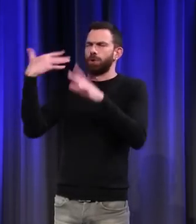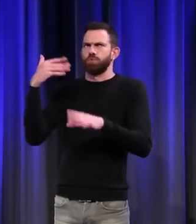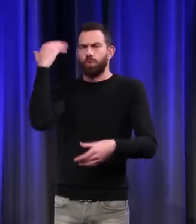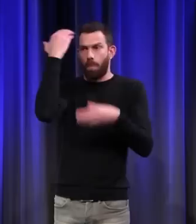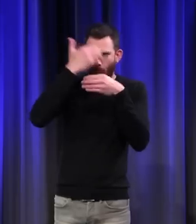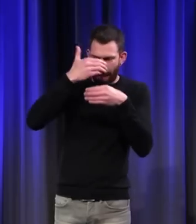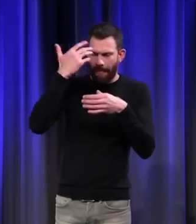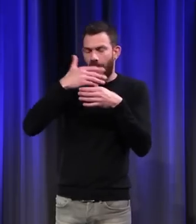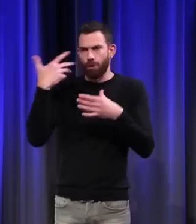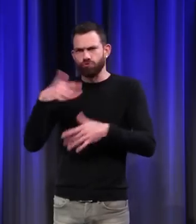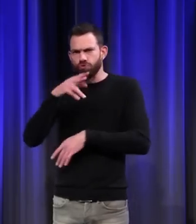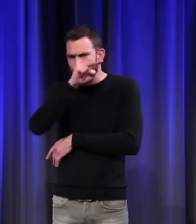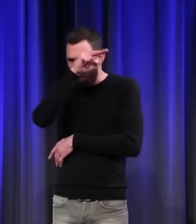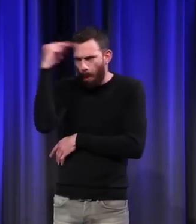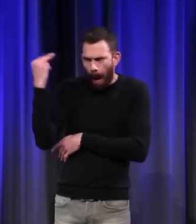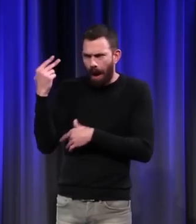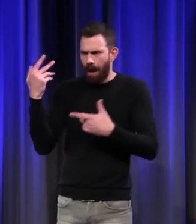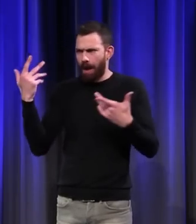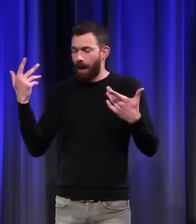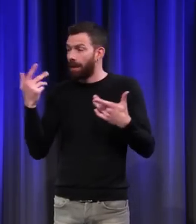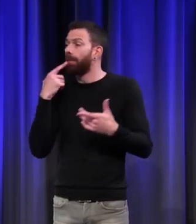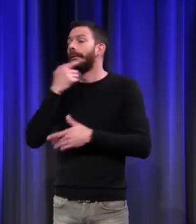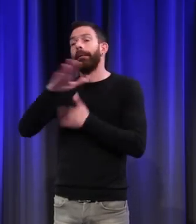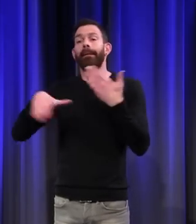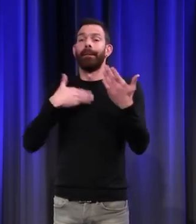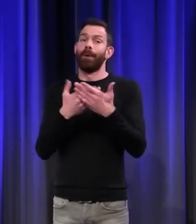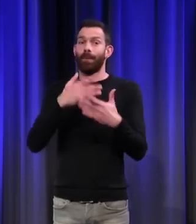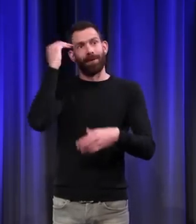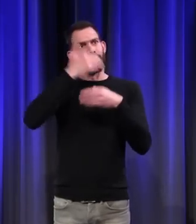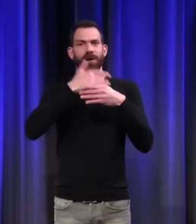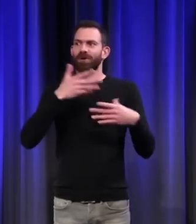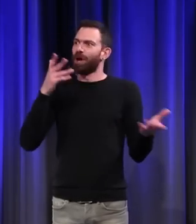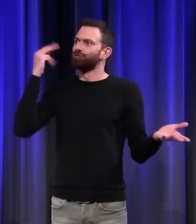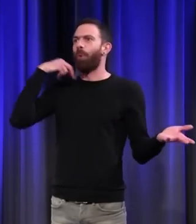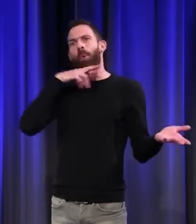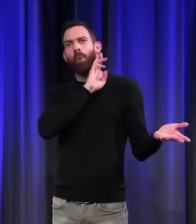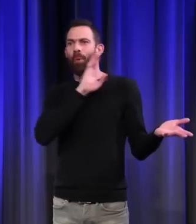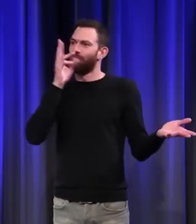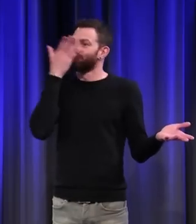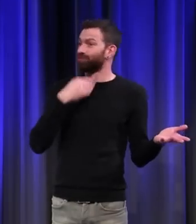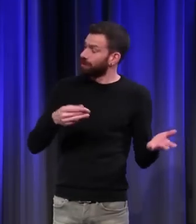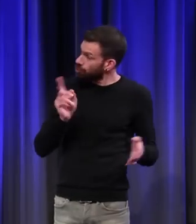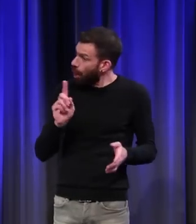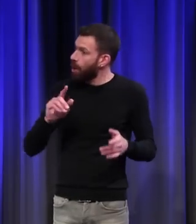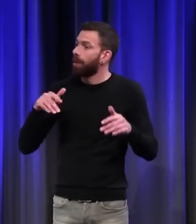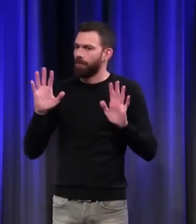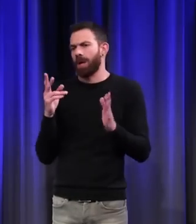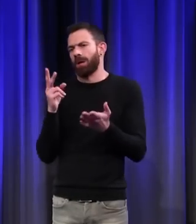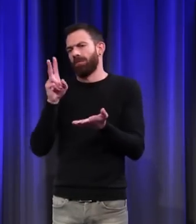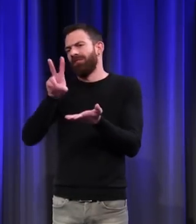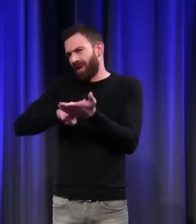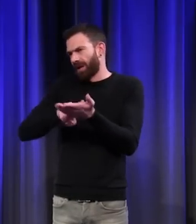Ça ne veut pas dire non plus qu'il faut la remplacer par un Moyen Âge rose, mais la vérité, bien sûr, est